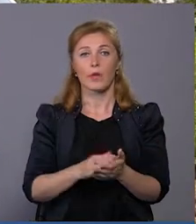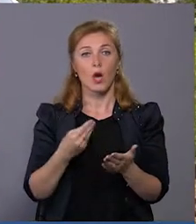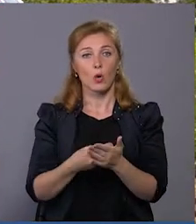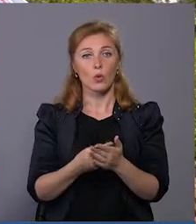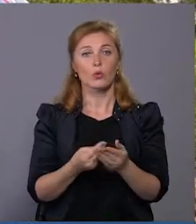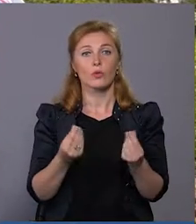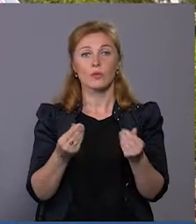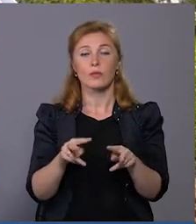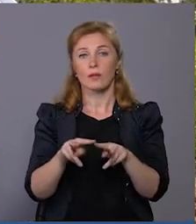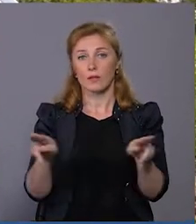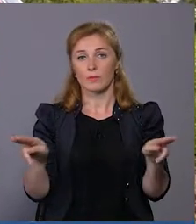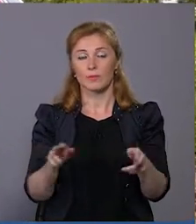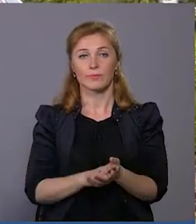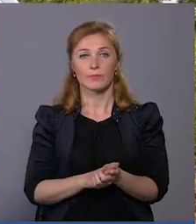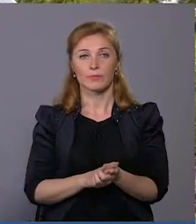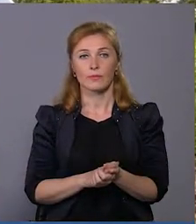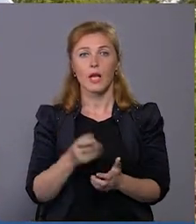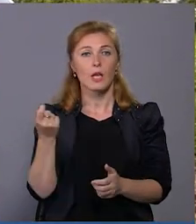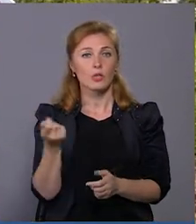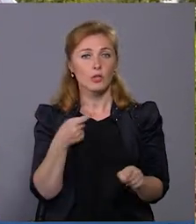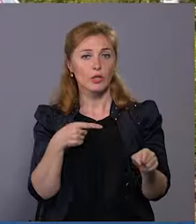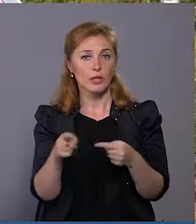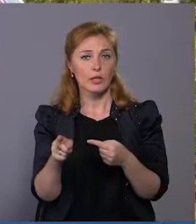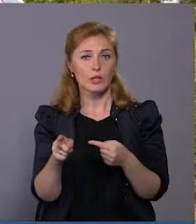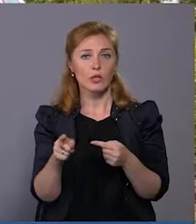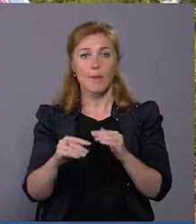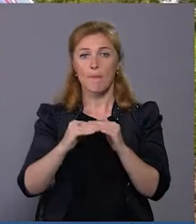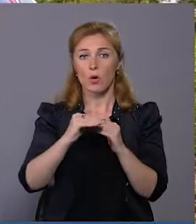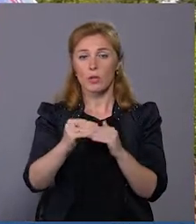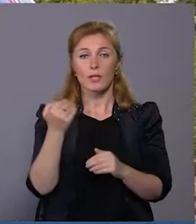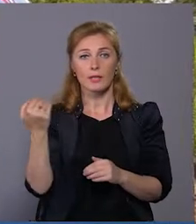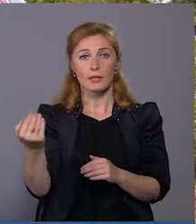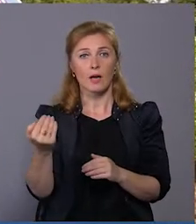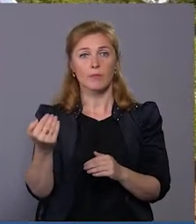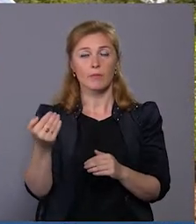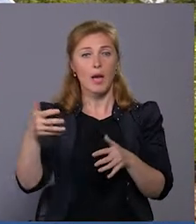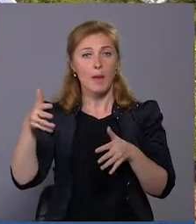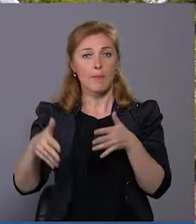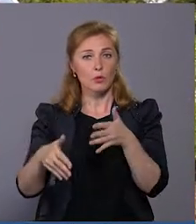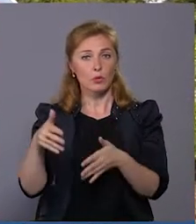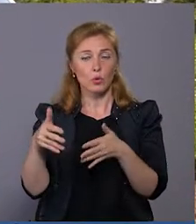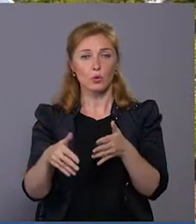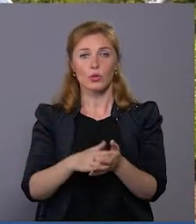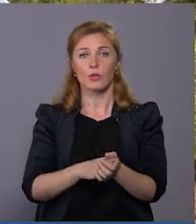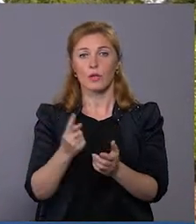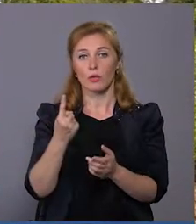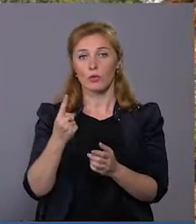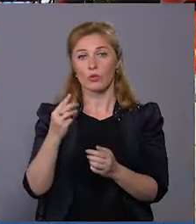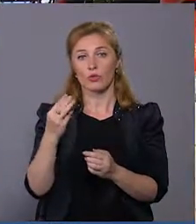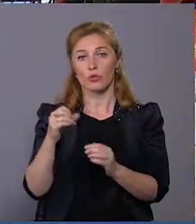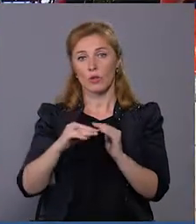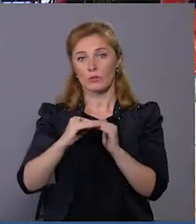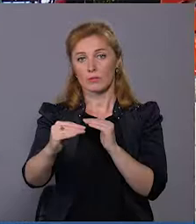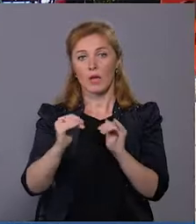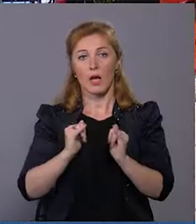стільки ж. Там зовсім трішки інший конструктив покриття. Там йде просочування 12 сантиметрів і один шар асфальтобетонного покриття.